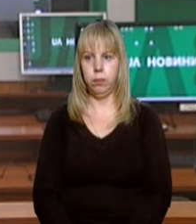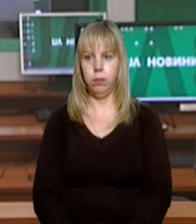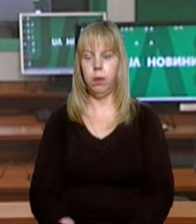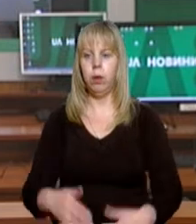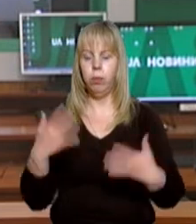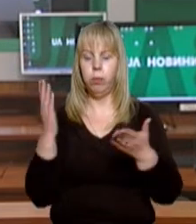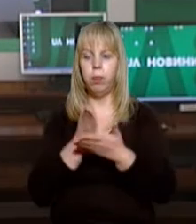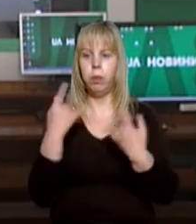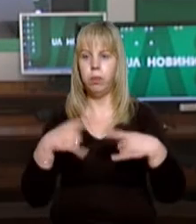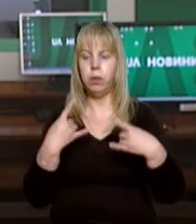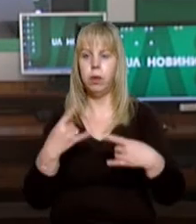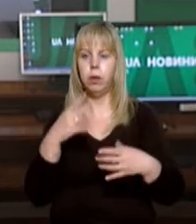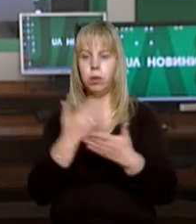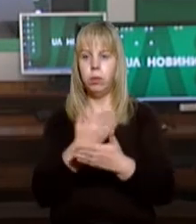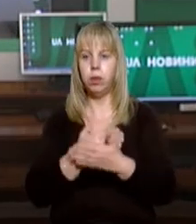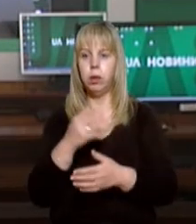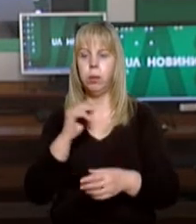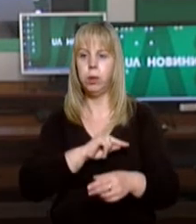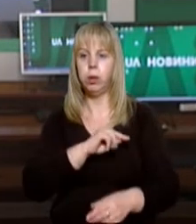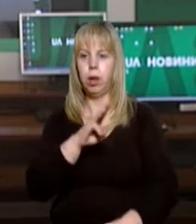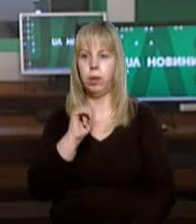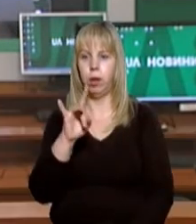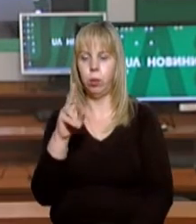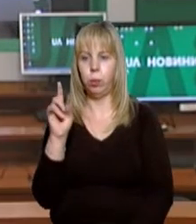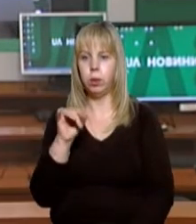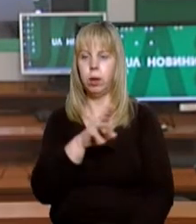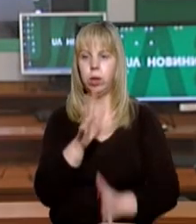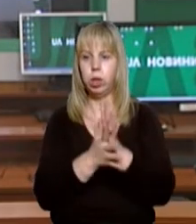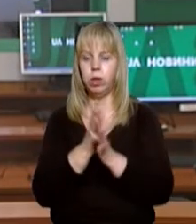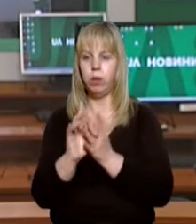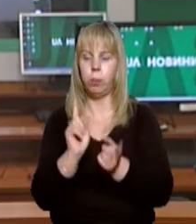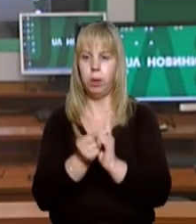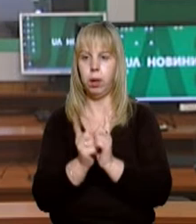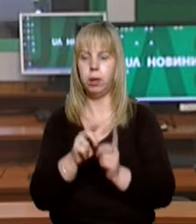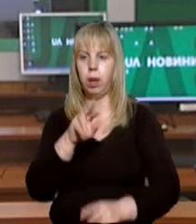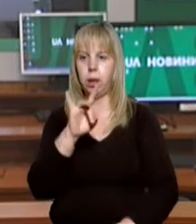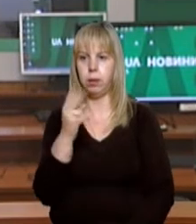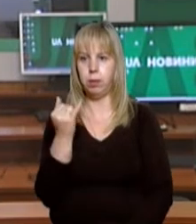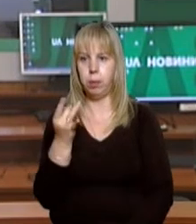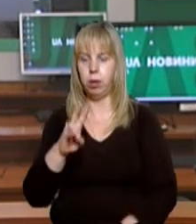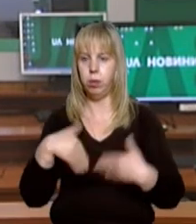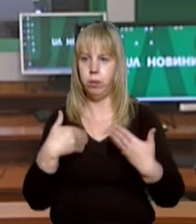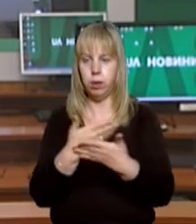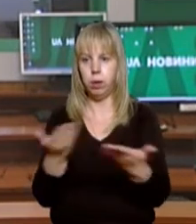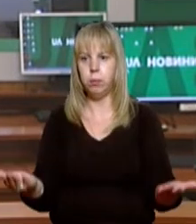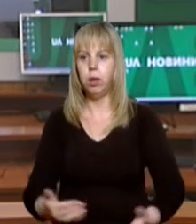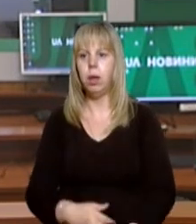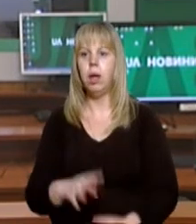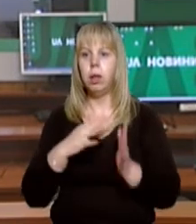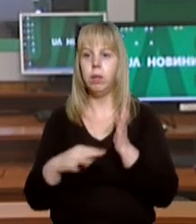У прямому ефірі ви дивитесь новини. У студії працює ведуча Андріана Курта. Жестовою мовою перекладає Лариса Цибеленко. Вітаємо.